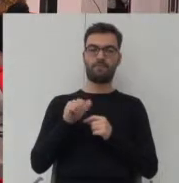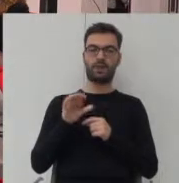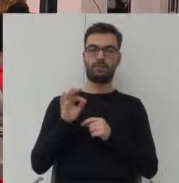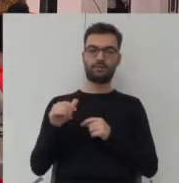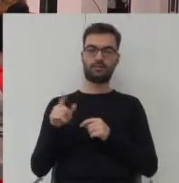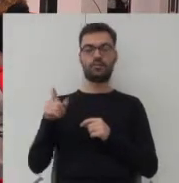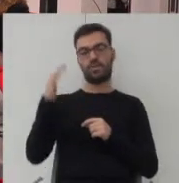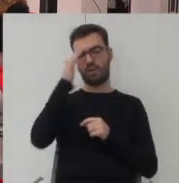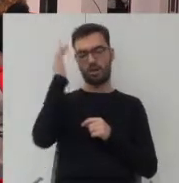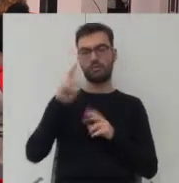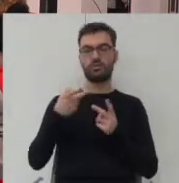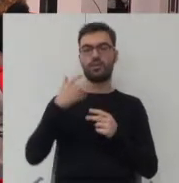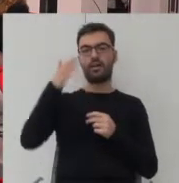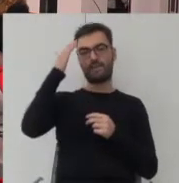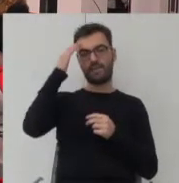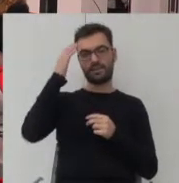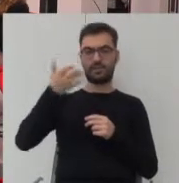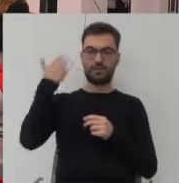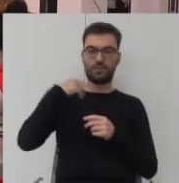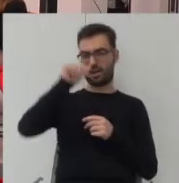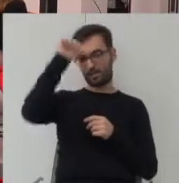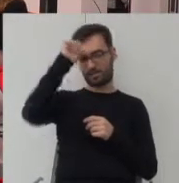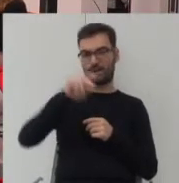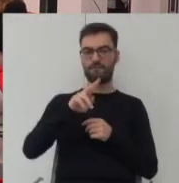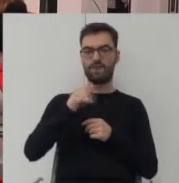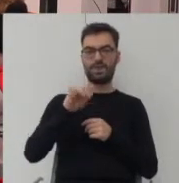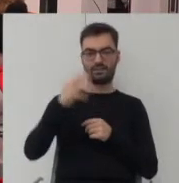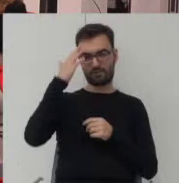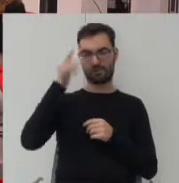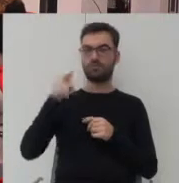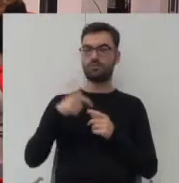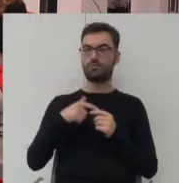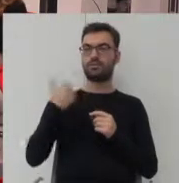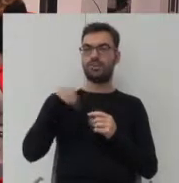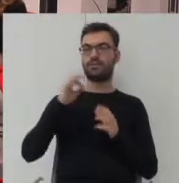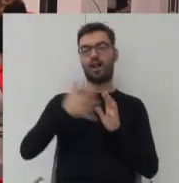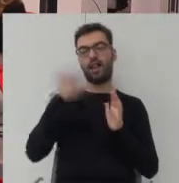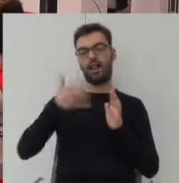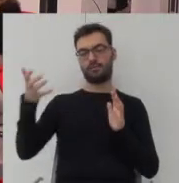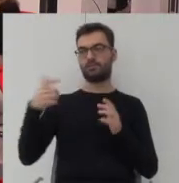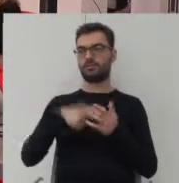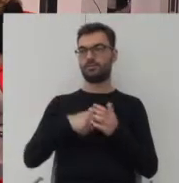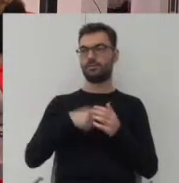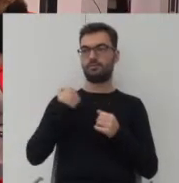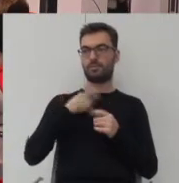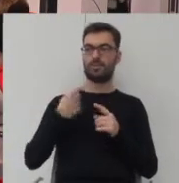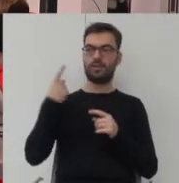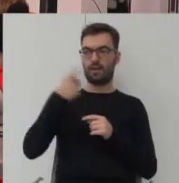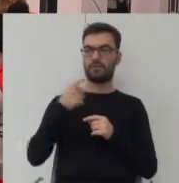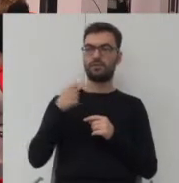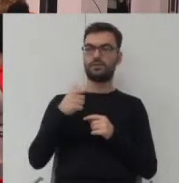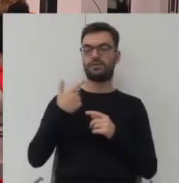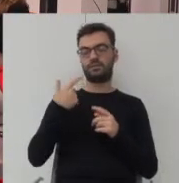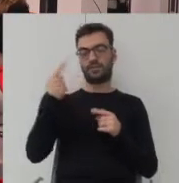wywodząca się z wiedzy wedyjskiej. Jest szereg osób, która się tym zajmuje. Nie będę o tym teraz mówił, bo to jest bardzo odległe, może nam.